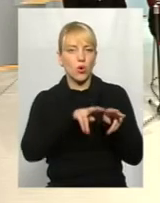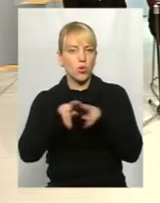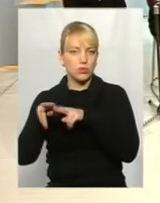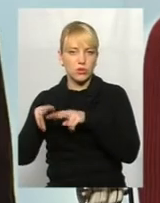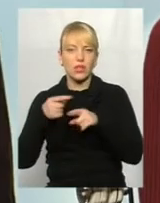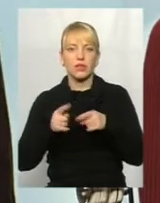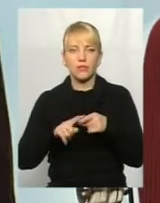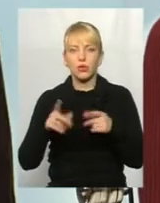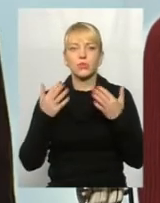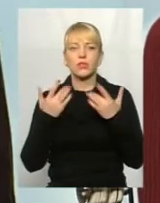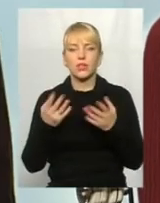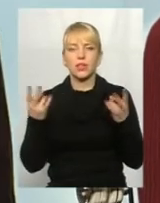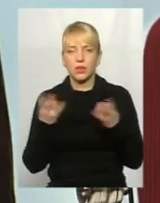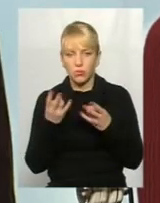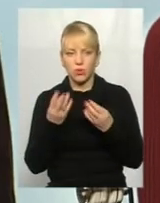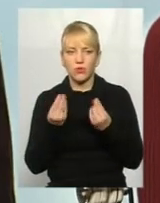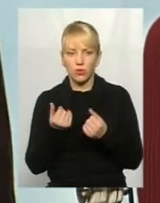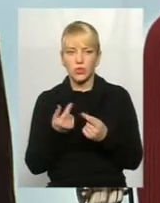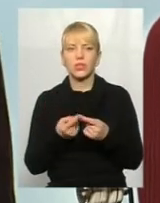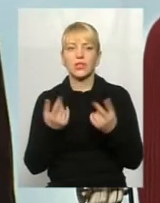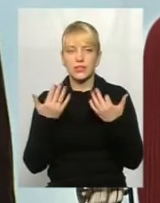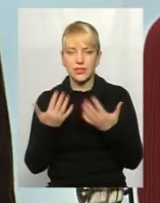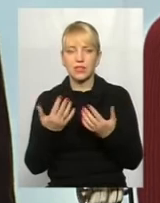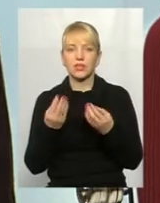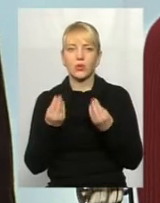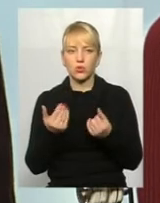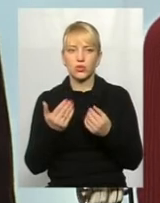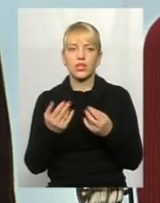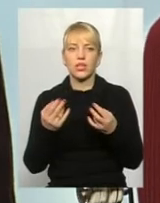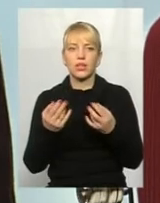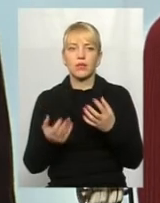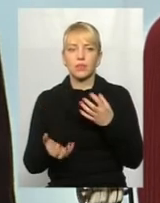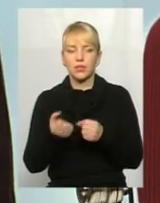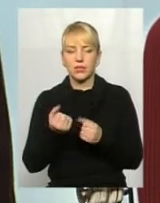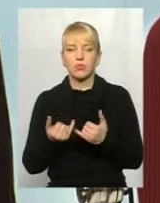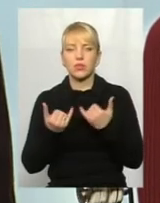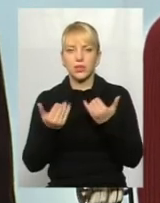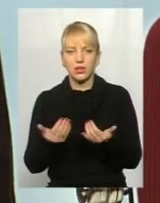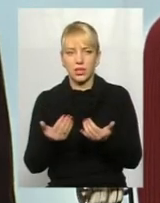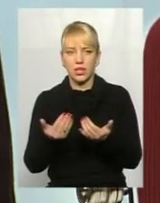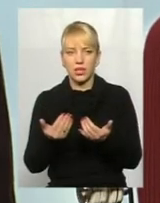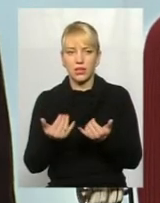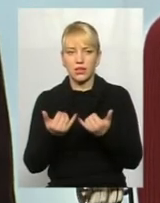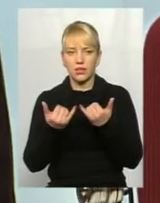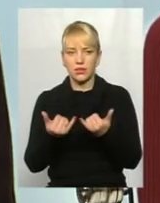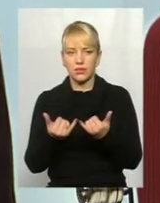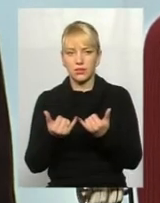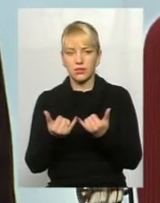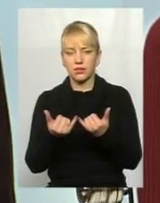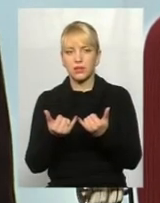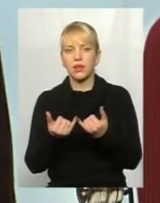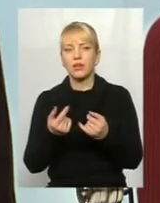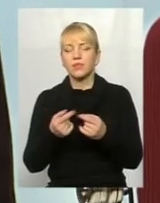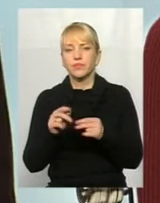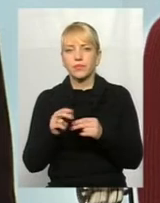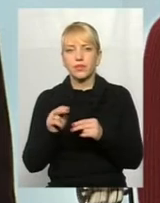скільки медицині необхідно, стільки і коштів підтримується для виділення. Так